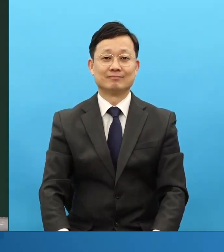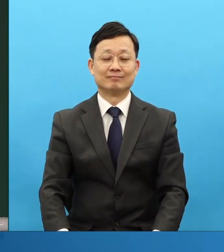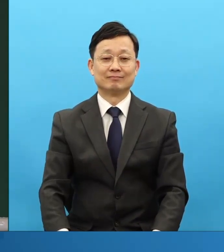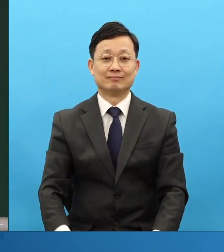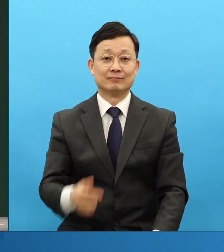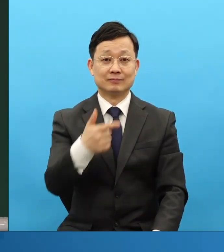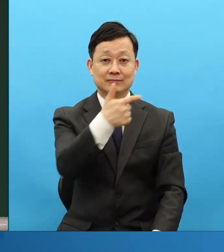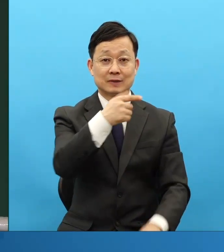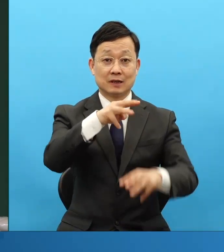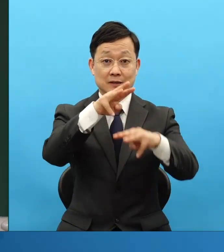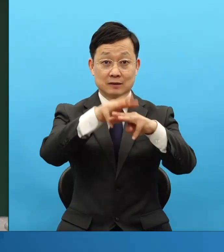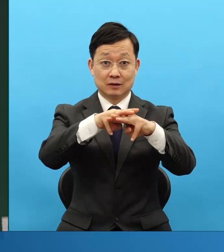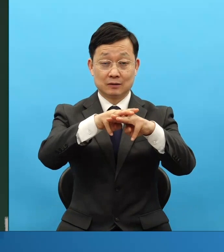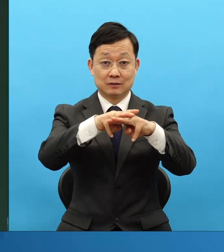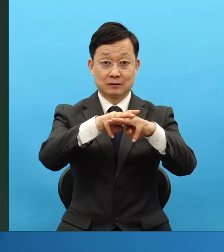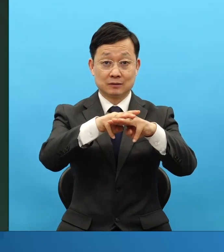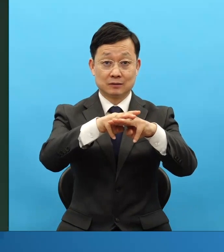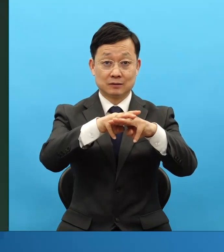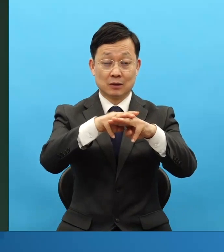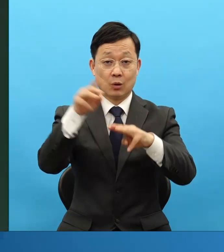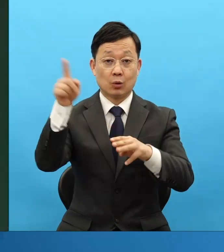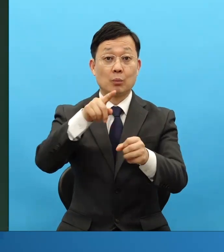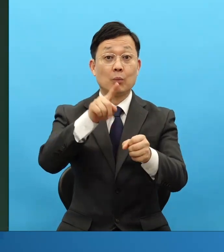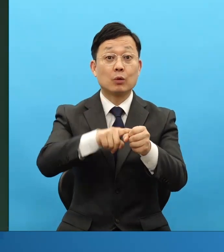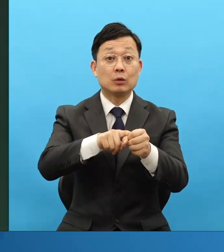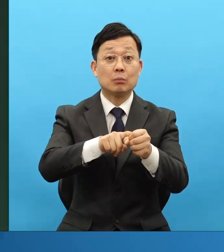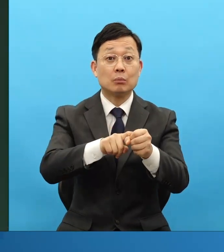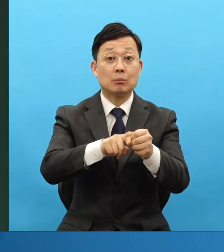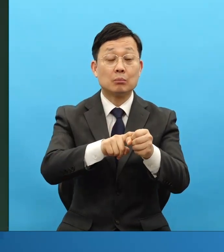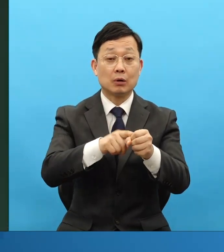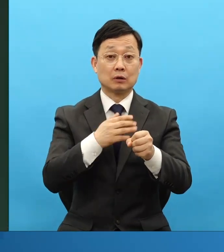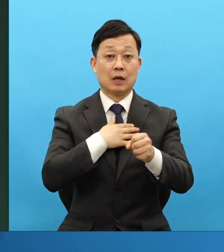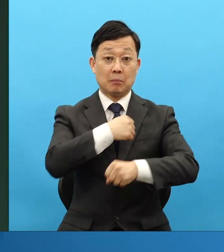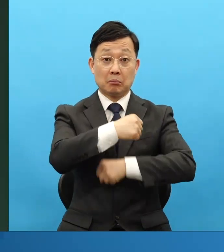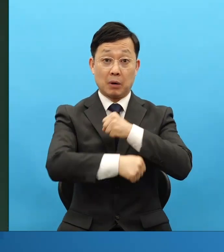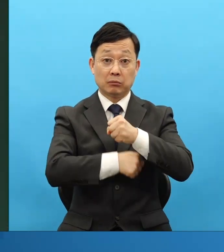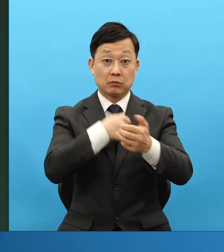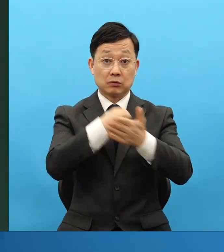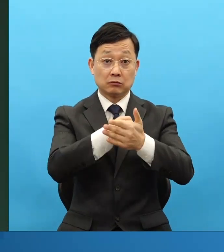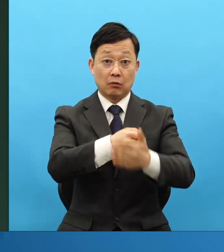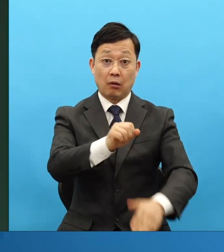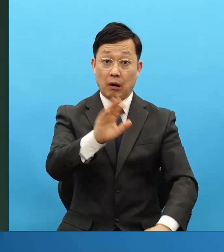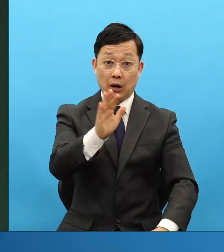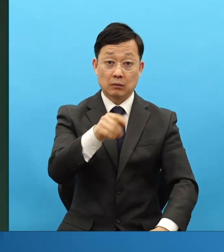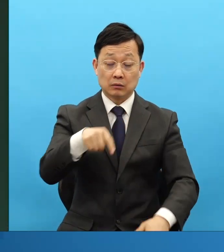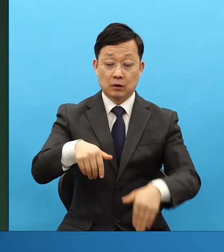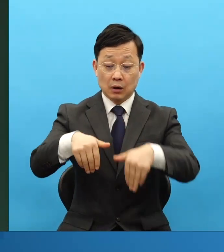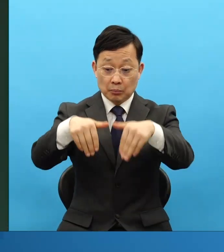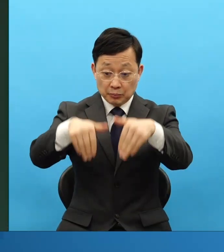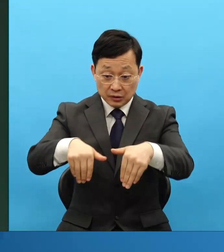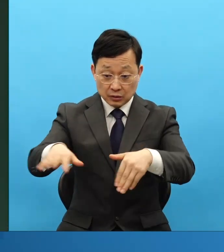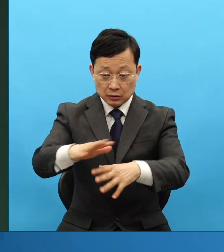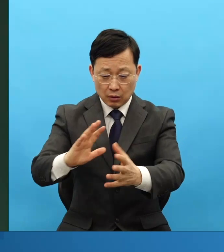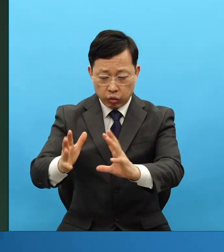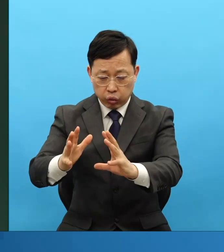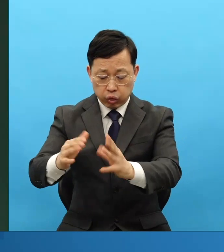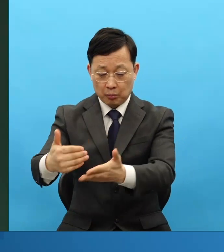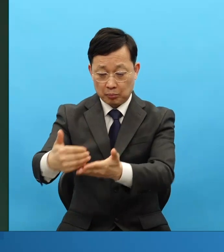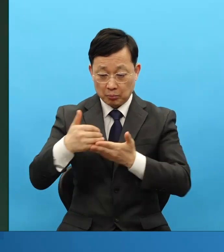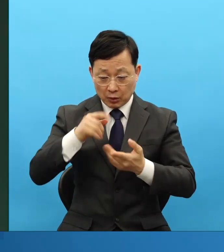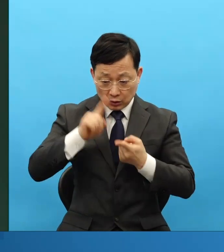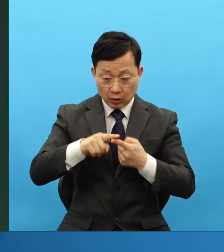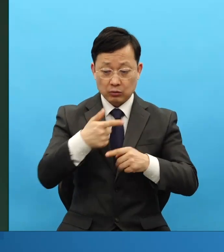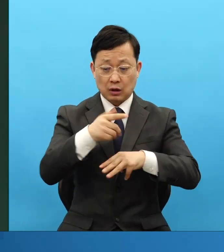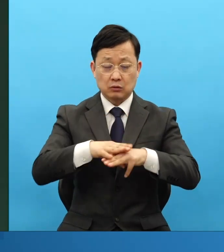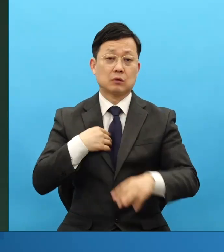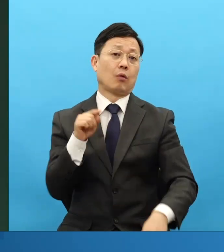중부권에 오는 것은 우리 비서진들이 전체가 조율을 해 갖고 오는 거지 제가 가자 하고 오는 거 아닙니다. They're coming here to the central region it's all a part